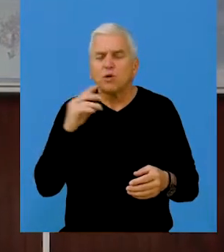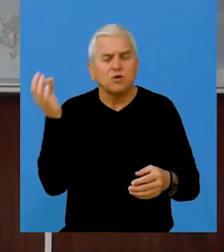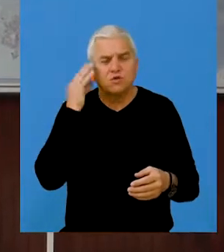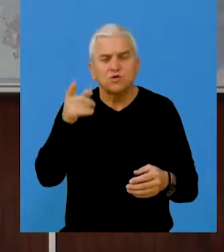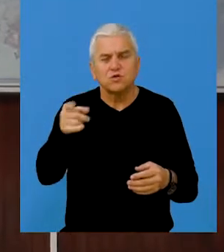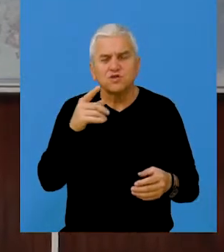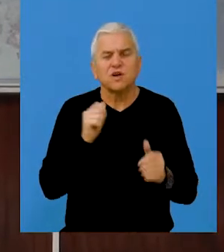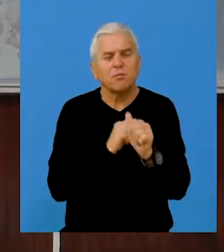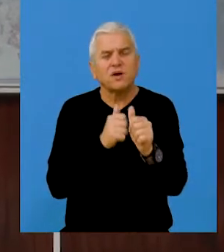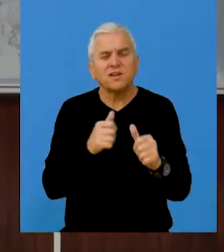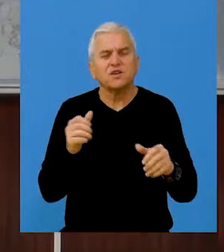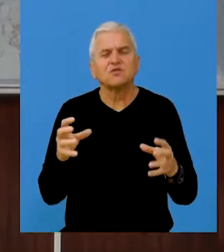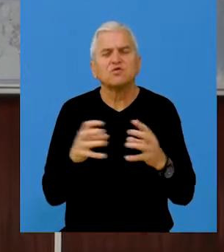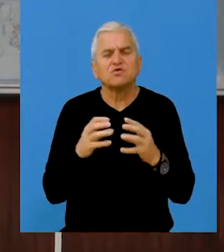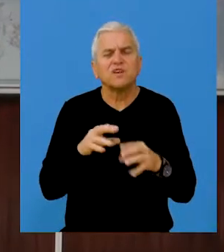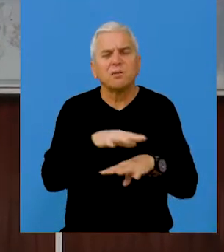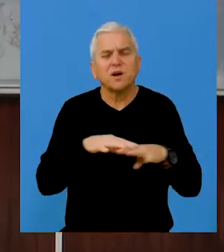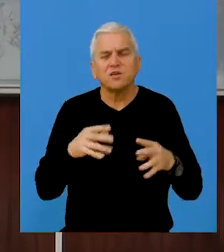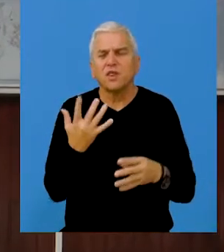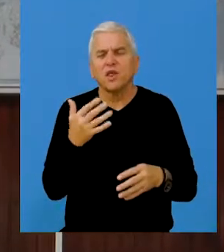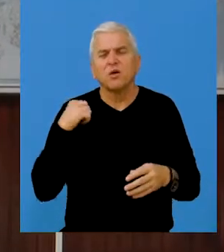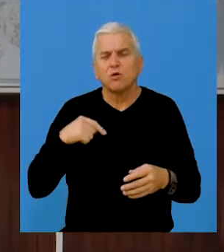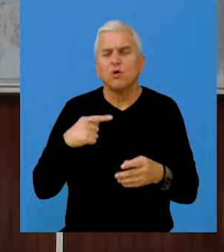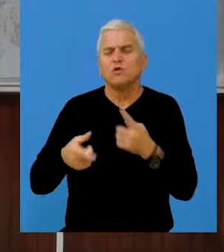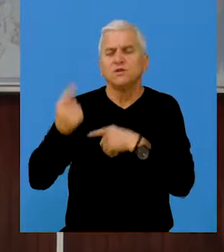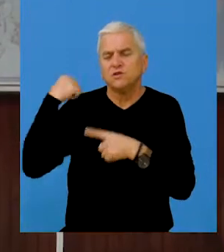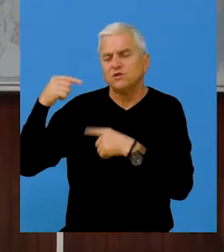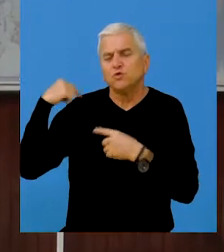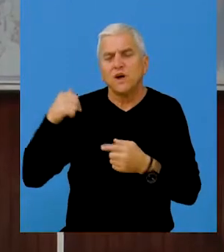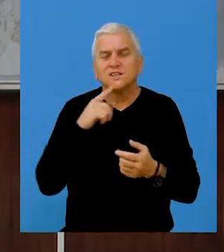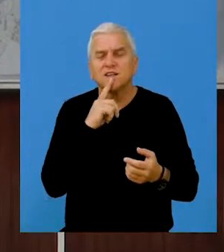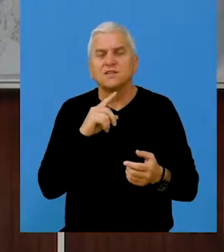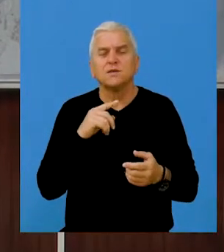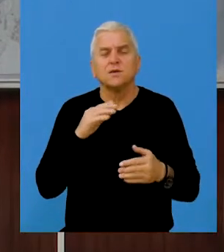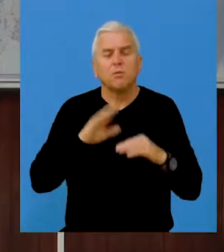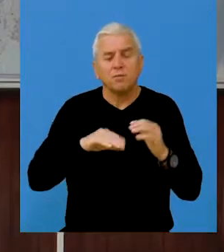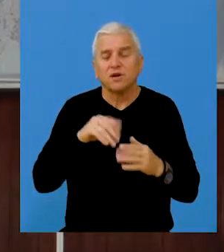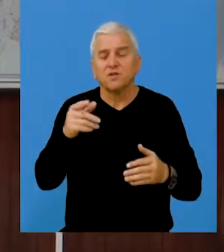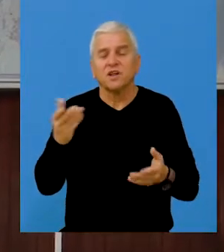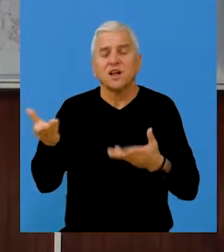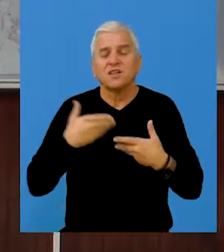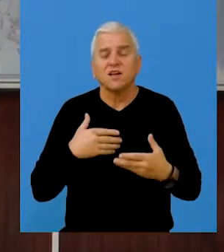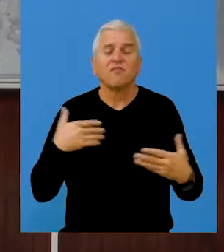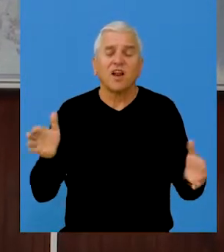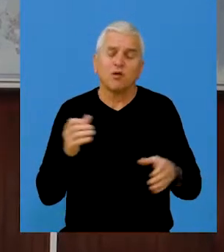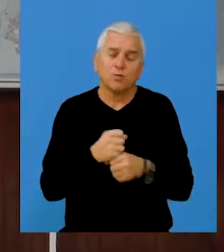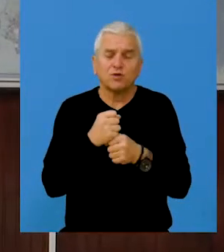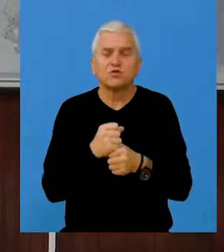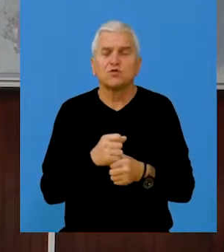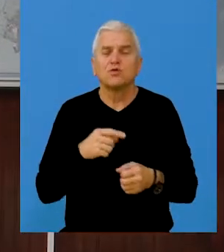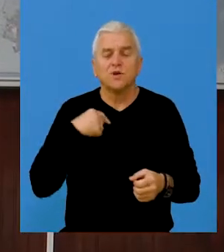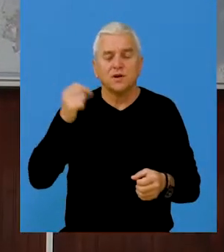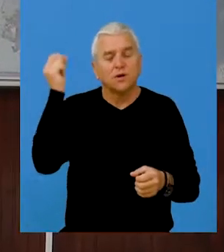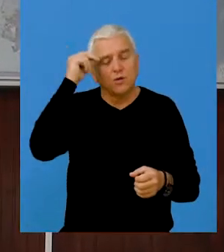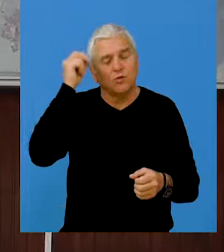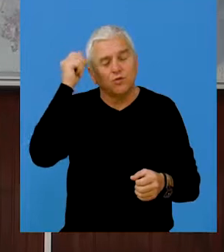prošli predavanja prate nas na društvenim mrežama i već i nekoliko godina unazad nam pružaju značajnu